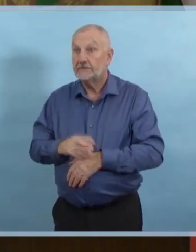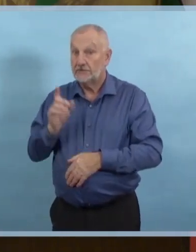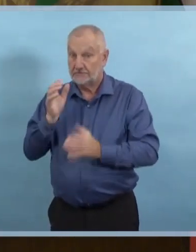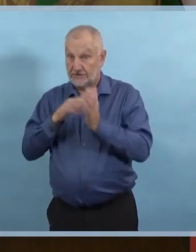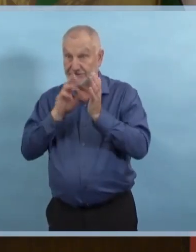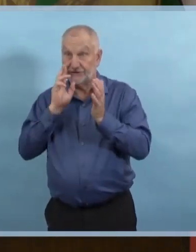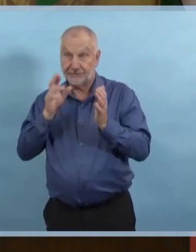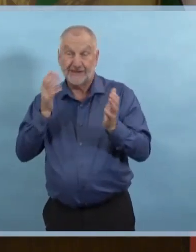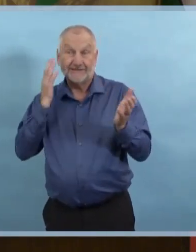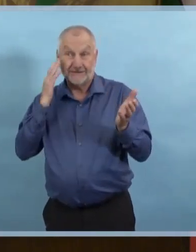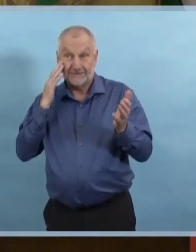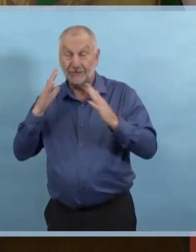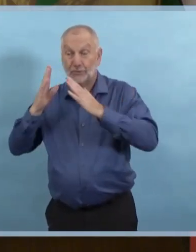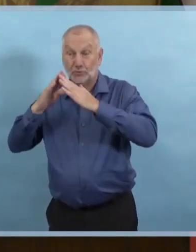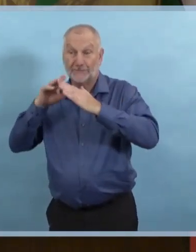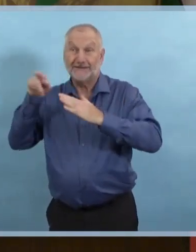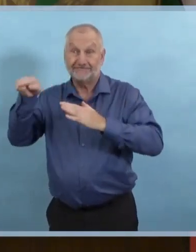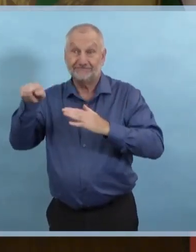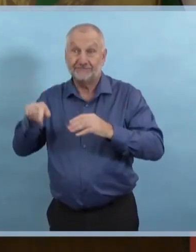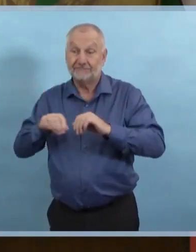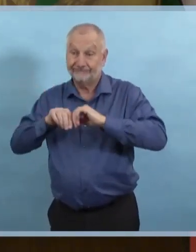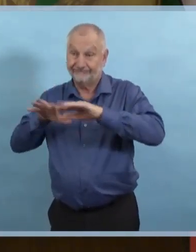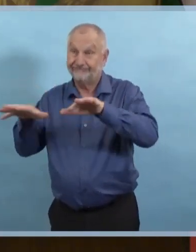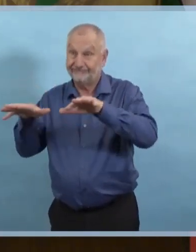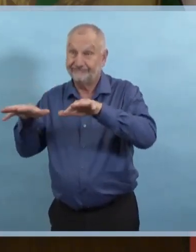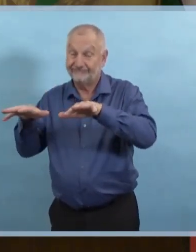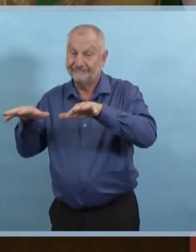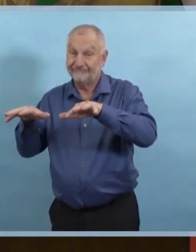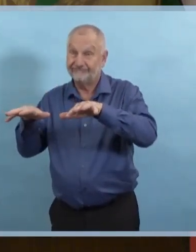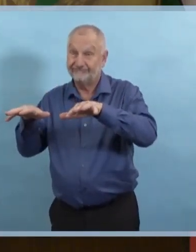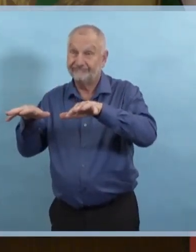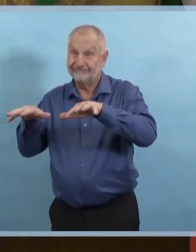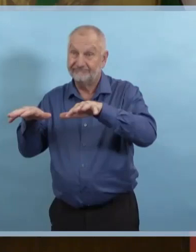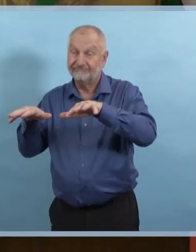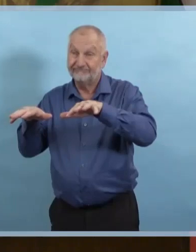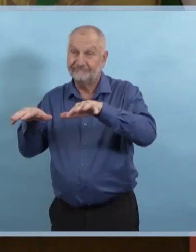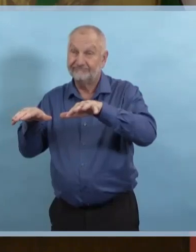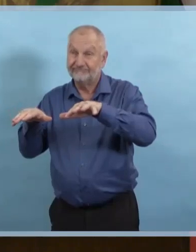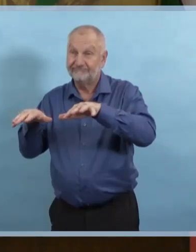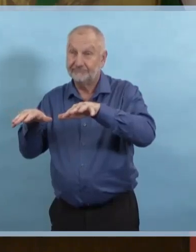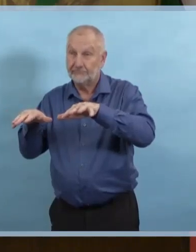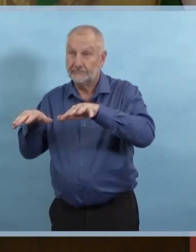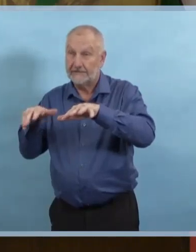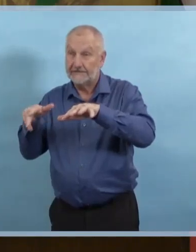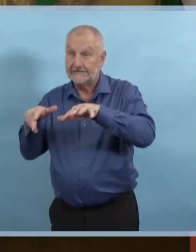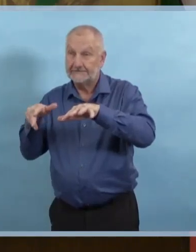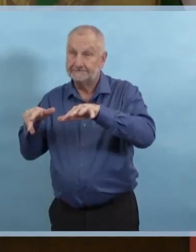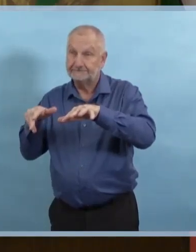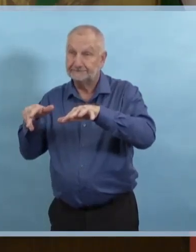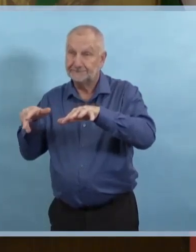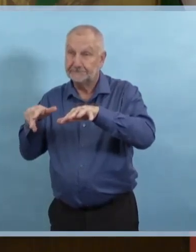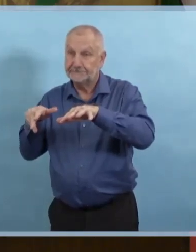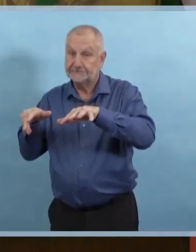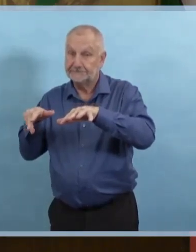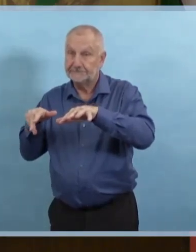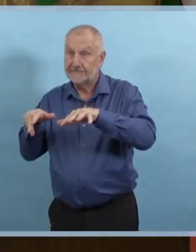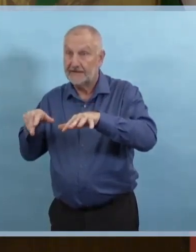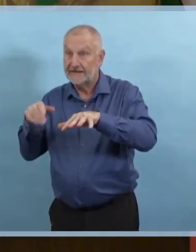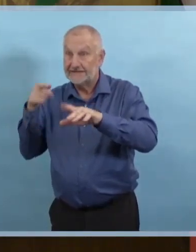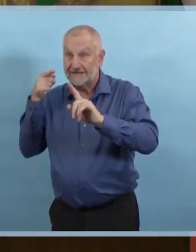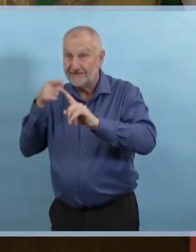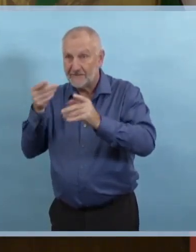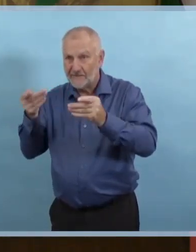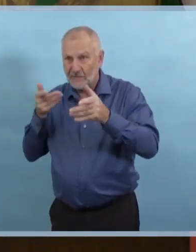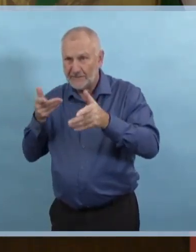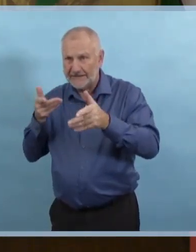Bien que je n'ai pas de détails, nous savons que c'est à cause des rassemblements. Donc, nous devons réduire